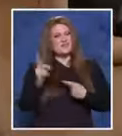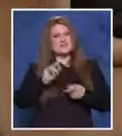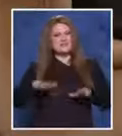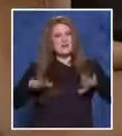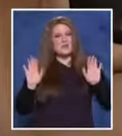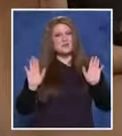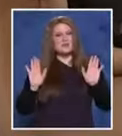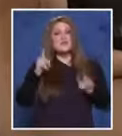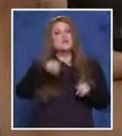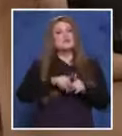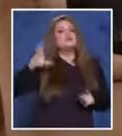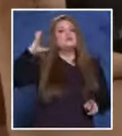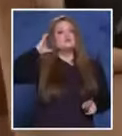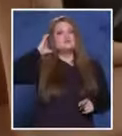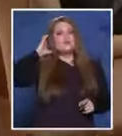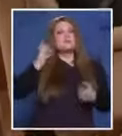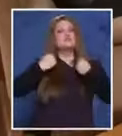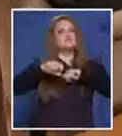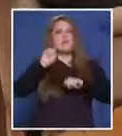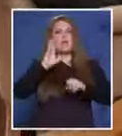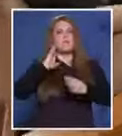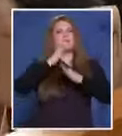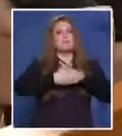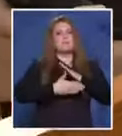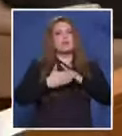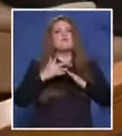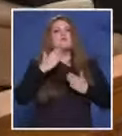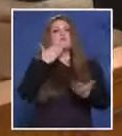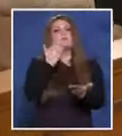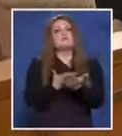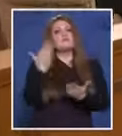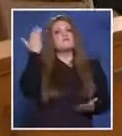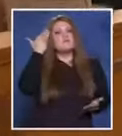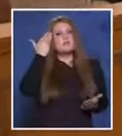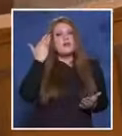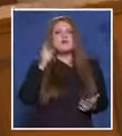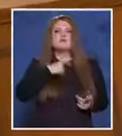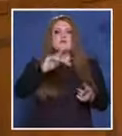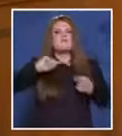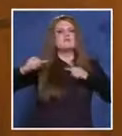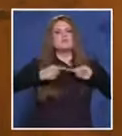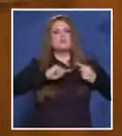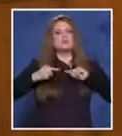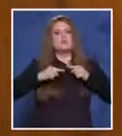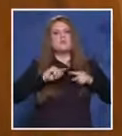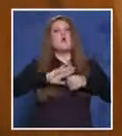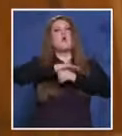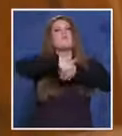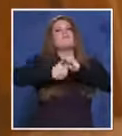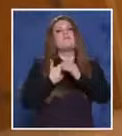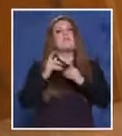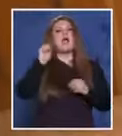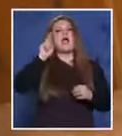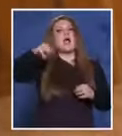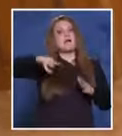като служебен защитник нямам право да признавам от чуждо име вина и съм длъжен да оспоря изцяло обвинител няк на